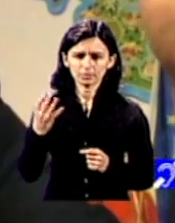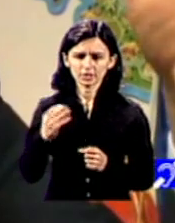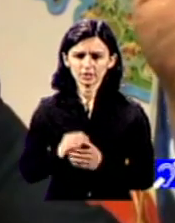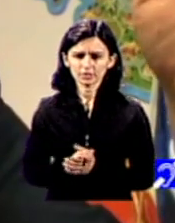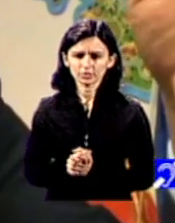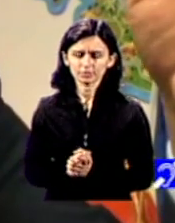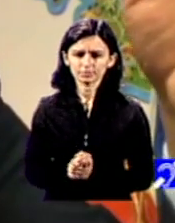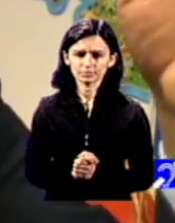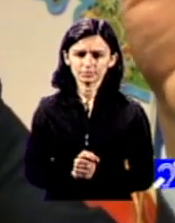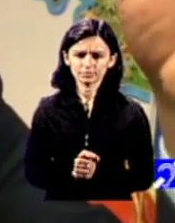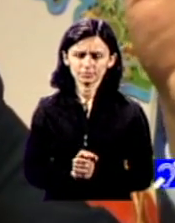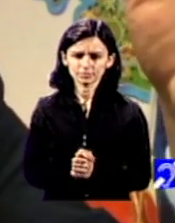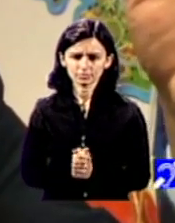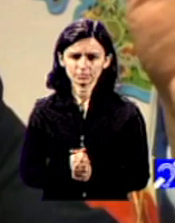sfera